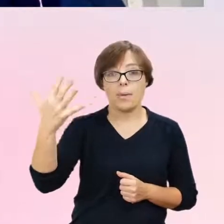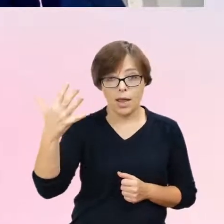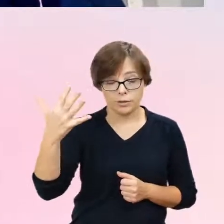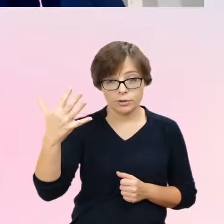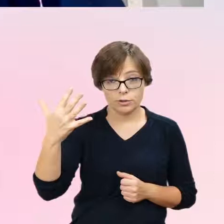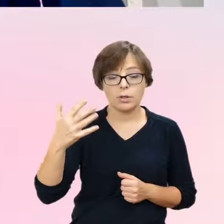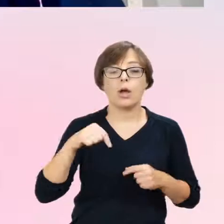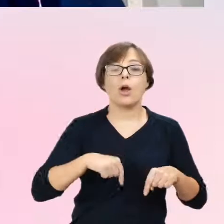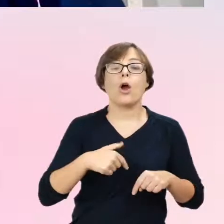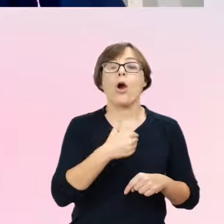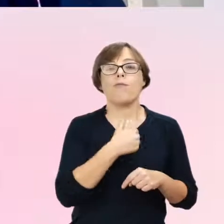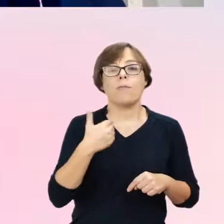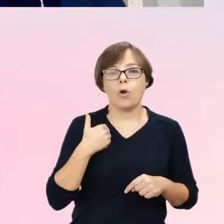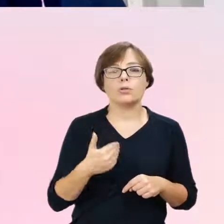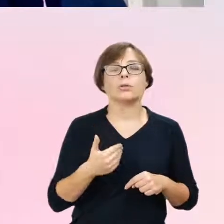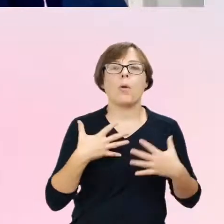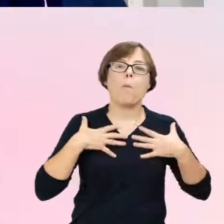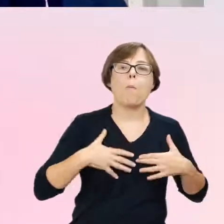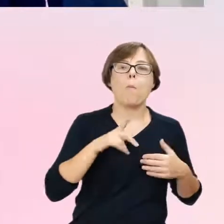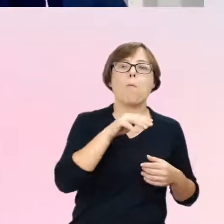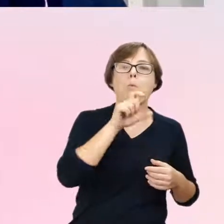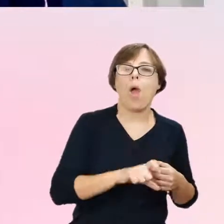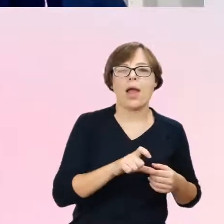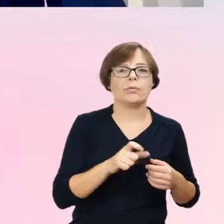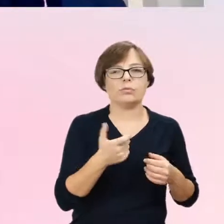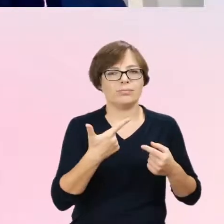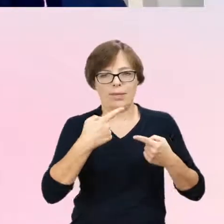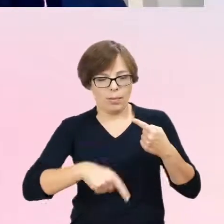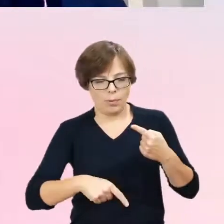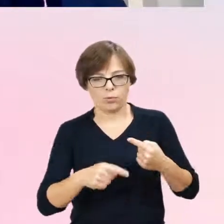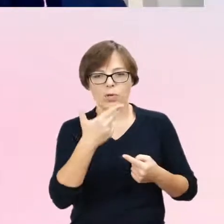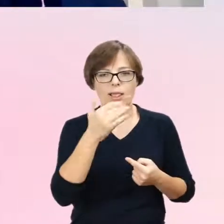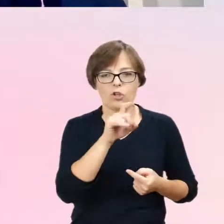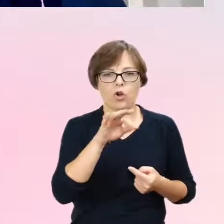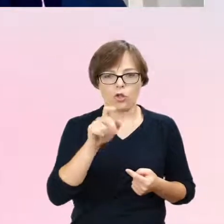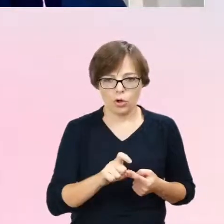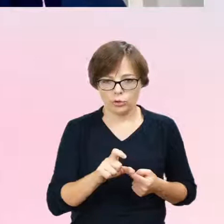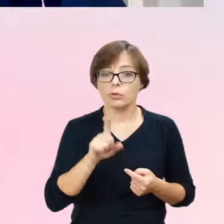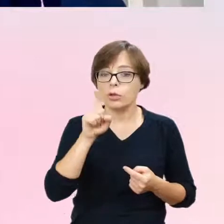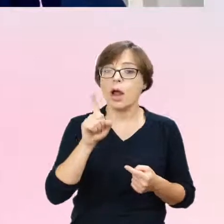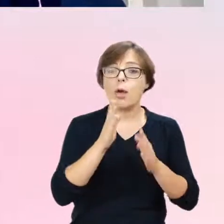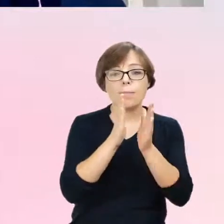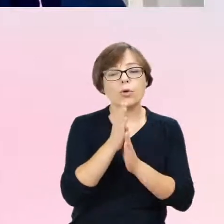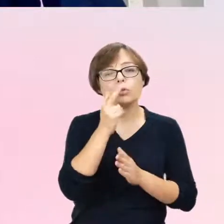Europie mamy niezgodność płci, ale tutaj zobaczmy jeszcze wcześniejszy